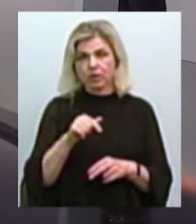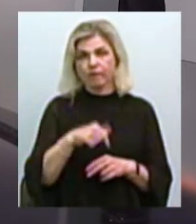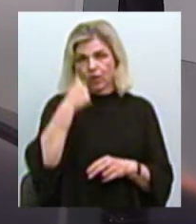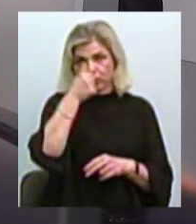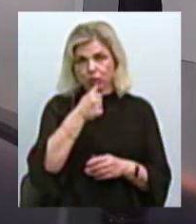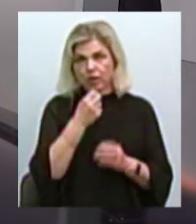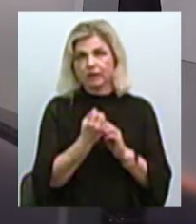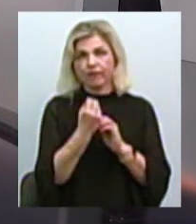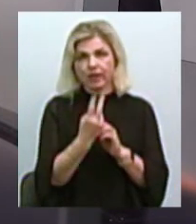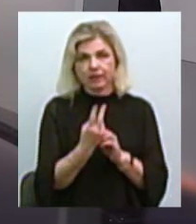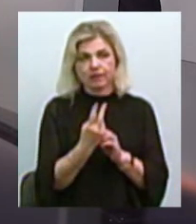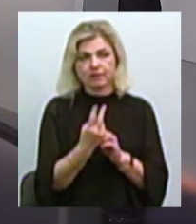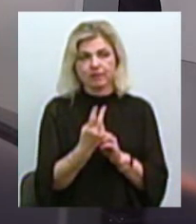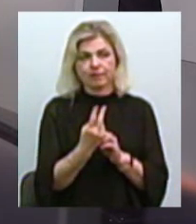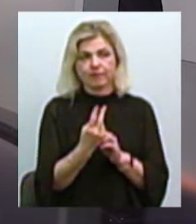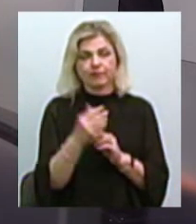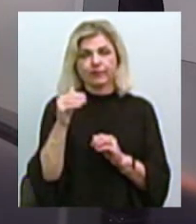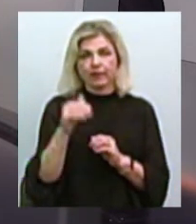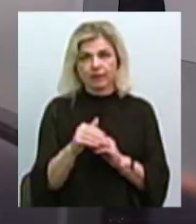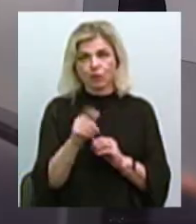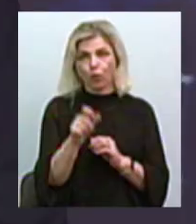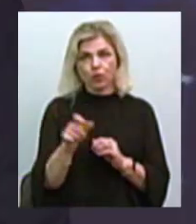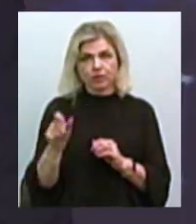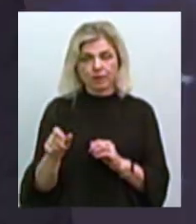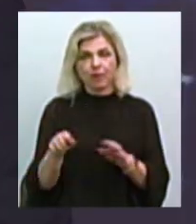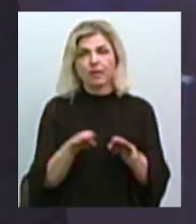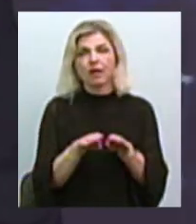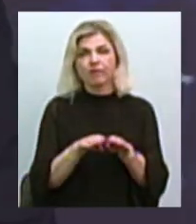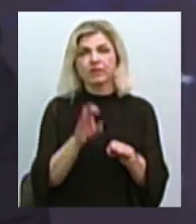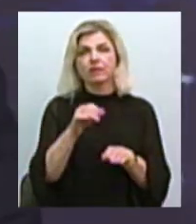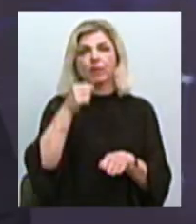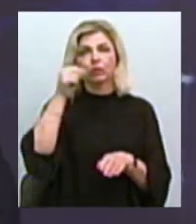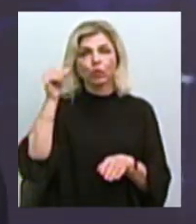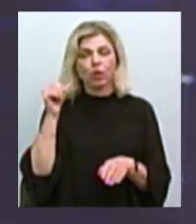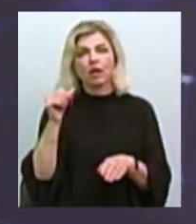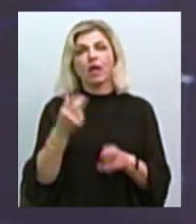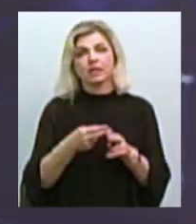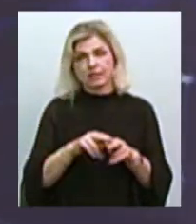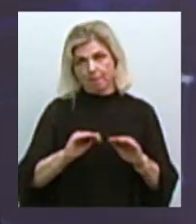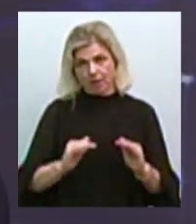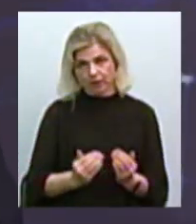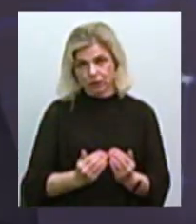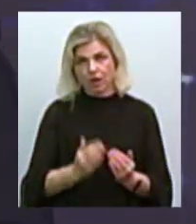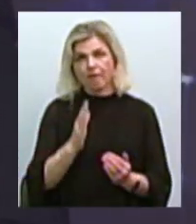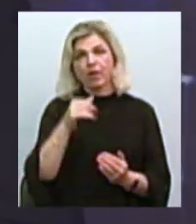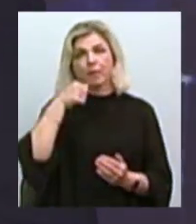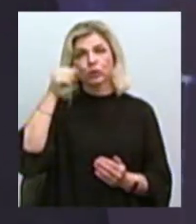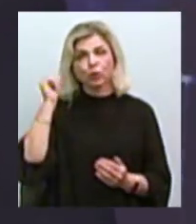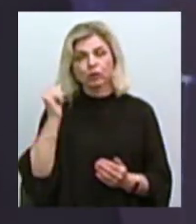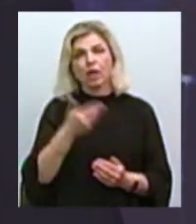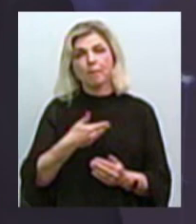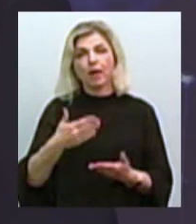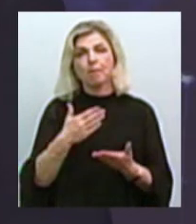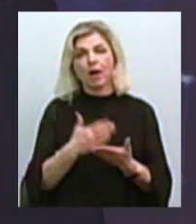майже 12 тисяч осіб, порівняно з минулим роком, це йде на зменшення. Тобто в минулому році ми мали